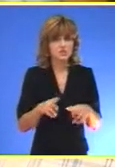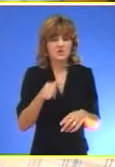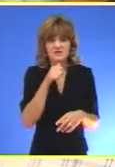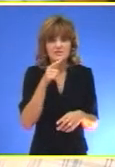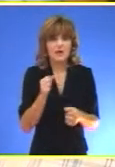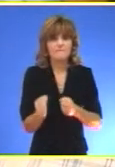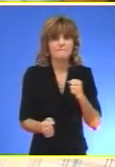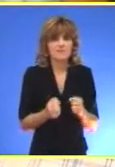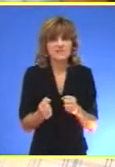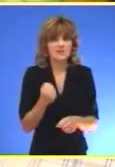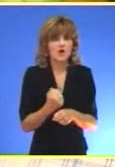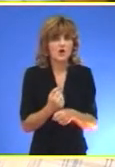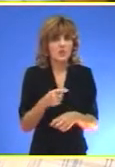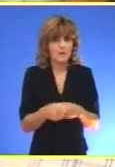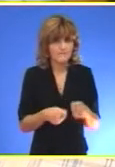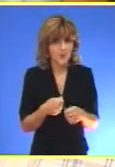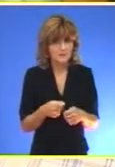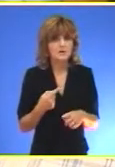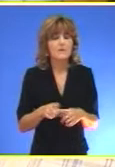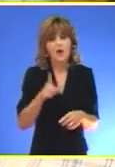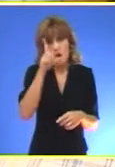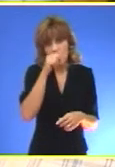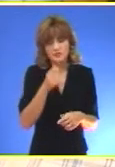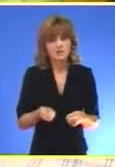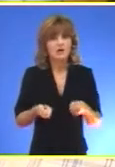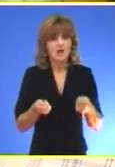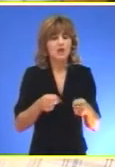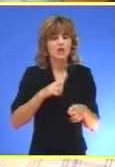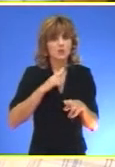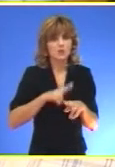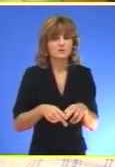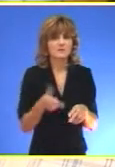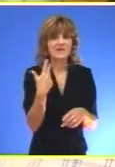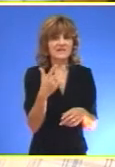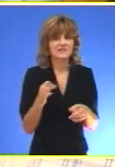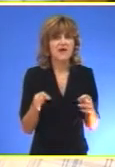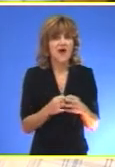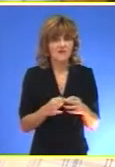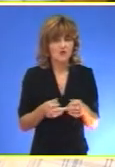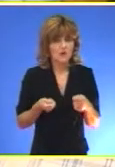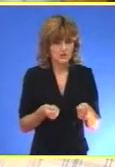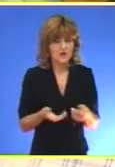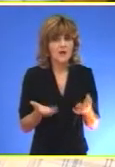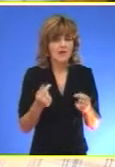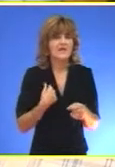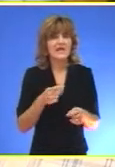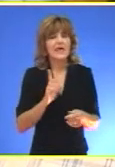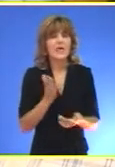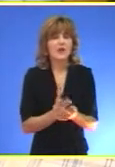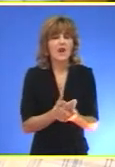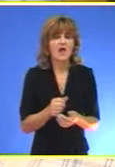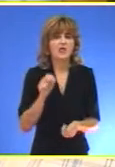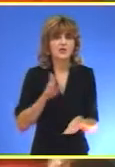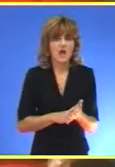puta Veoma brzo odradio posao Jer je opština tužbu protiv njegove firme Podnila 30. augusta Mada za to nije imala adekvatne